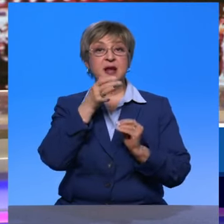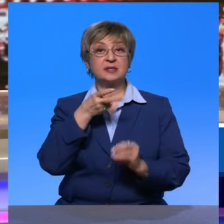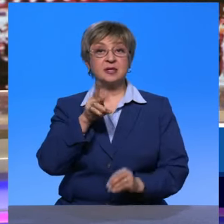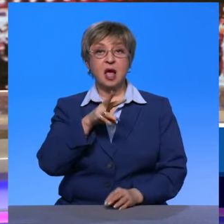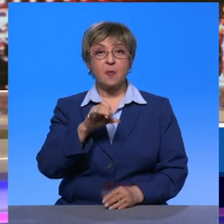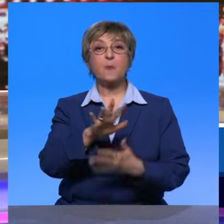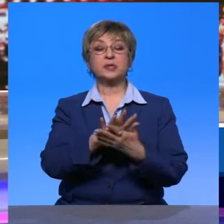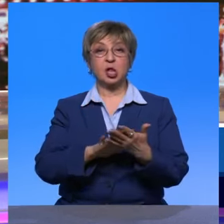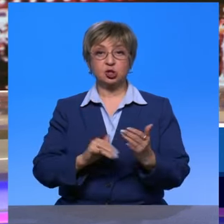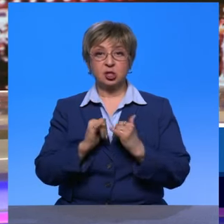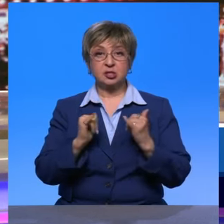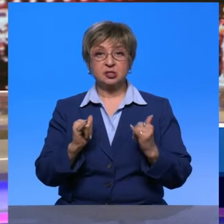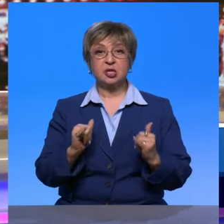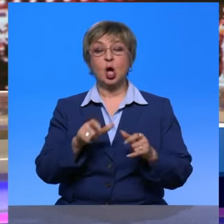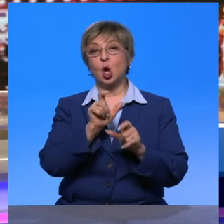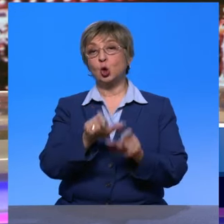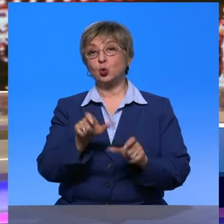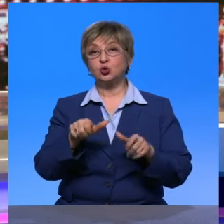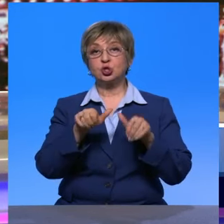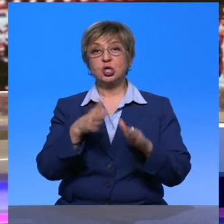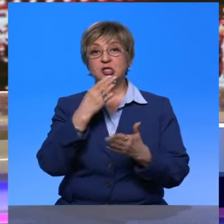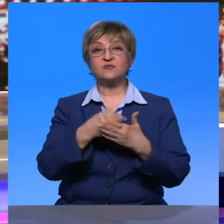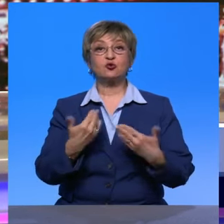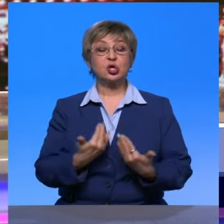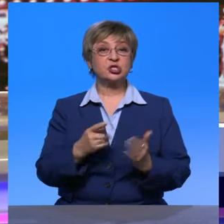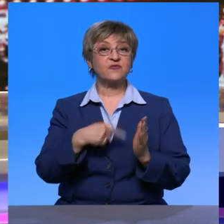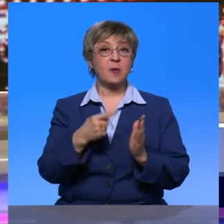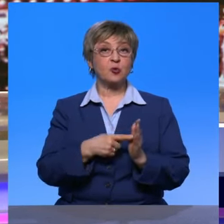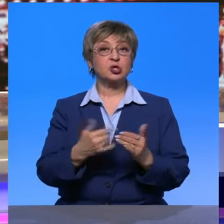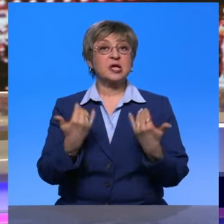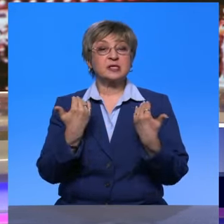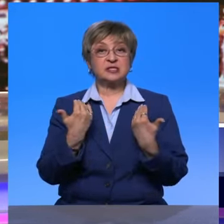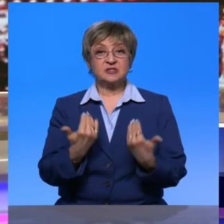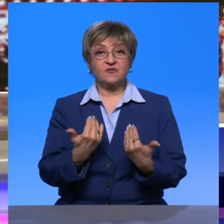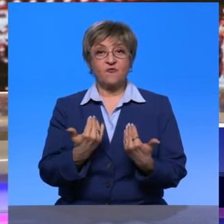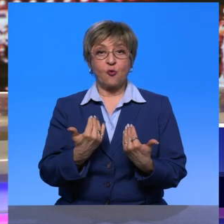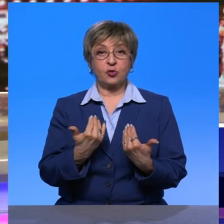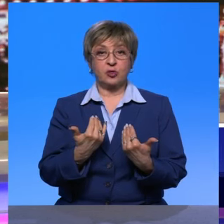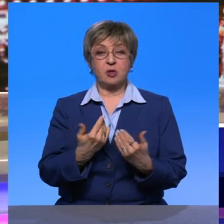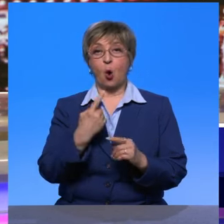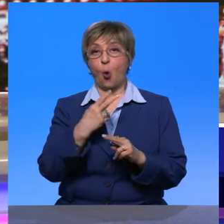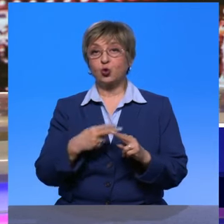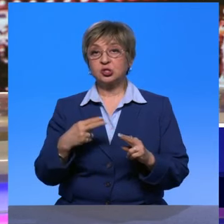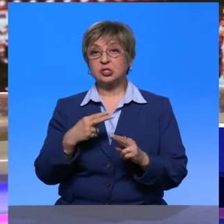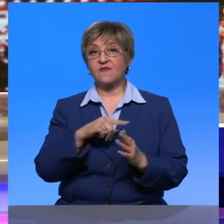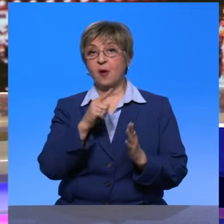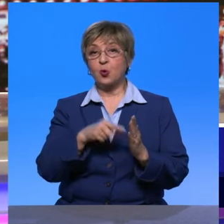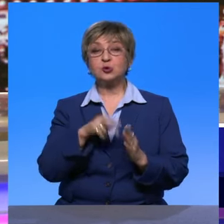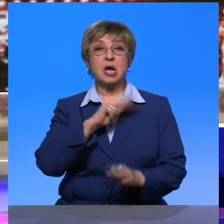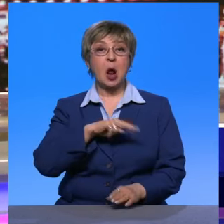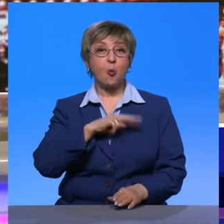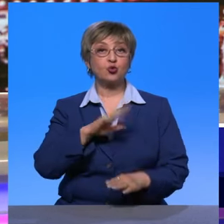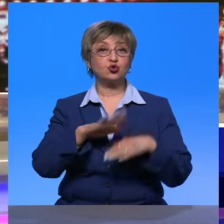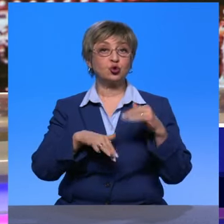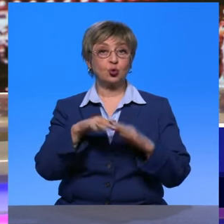расти. Люди решают свой же личный вопрос. Казалось бы, Но сегодня одним из самых острых становится еще и вопрос рабочих рук в самых разных